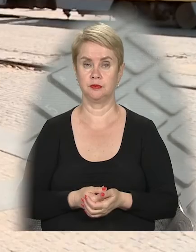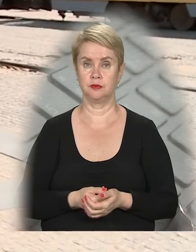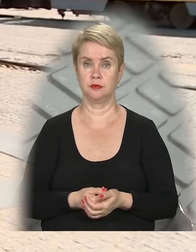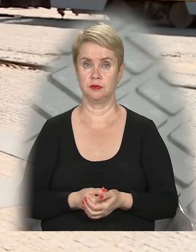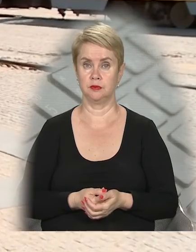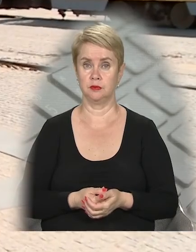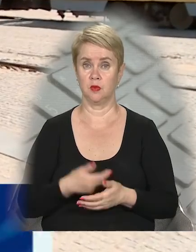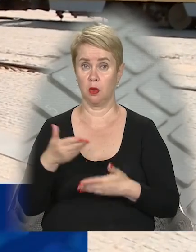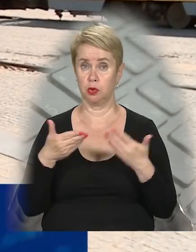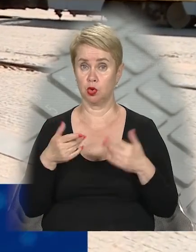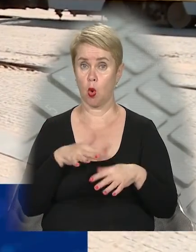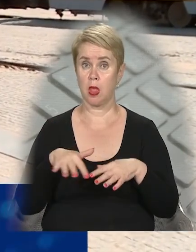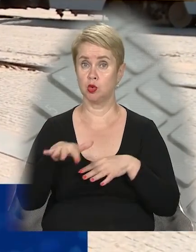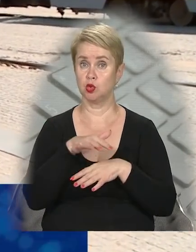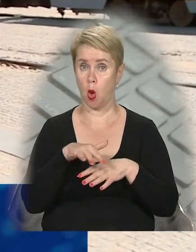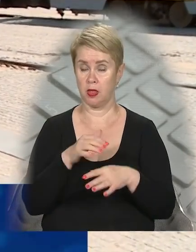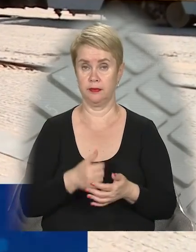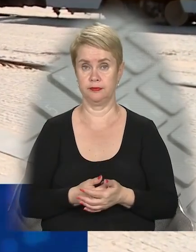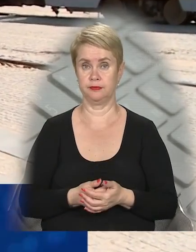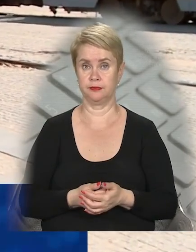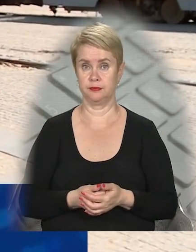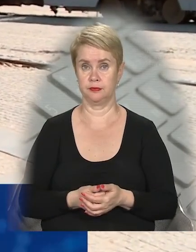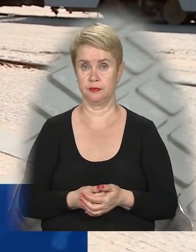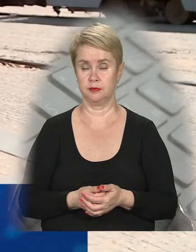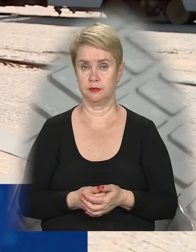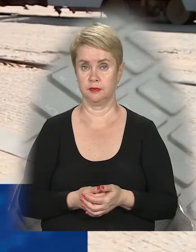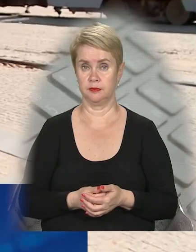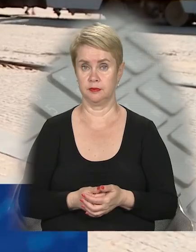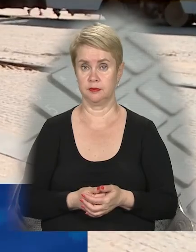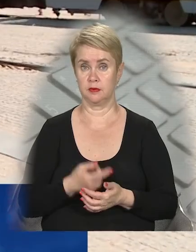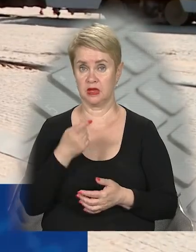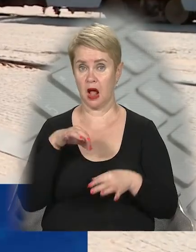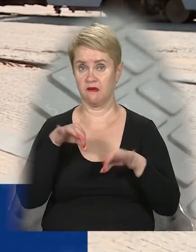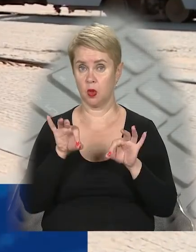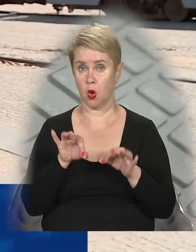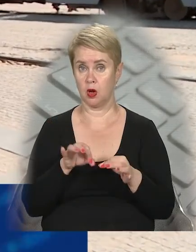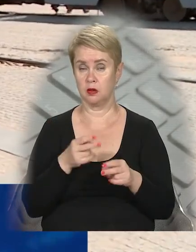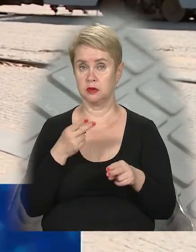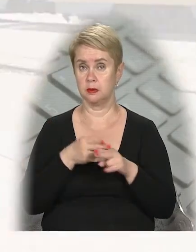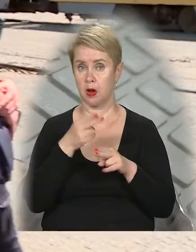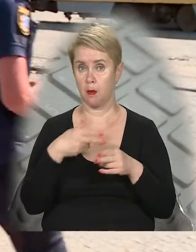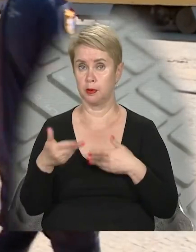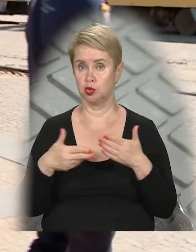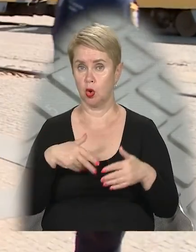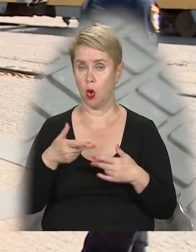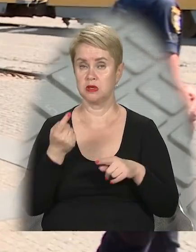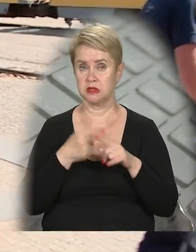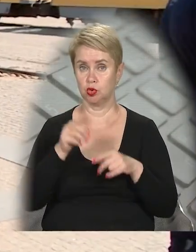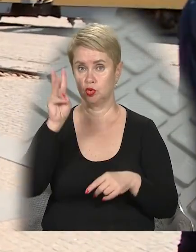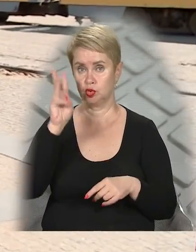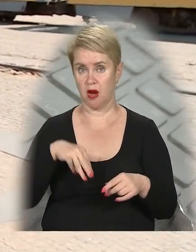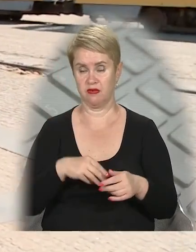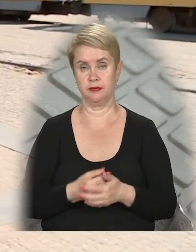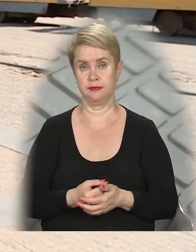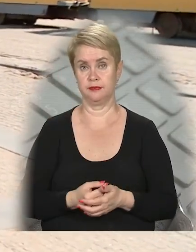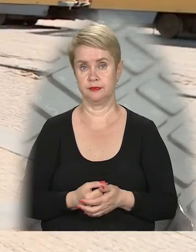Тут пішоходна зона, і ці авто заважають руху пішоходів. Тому це штраф.